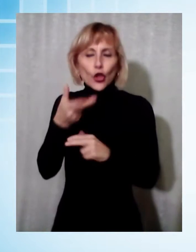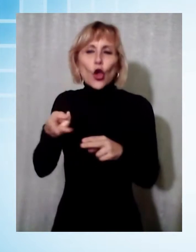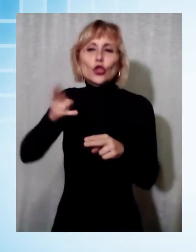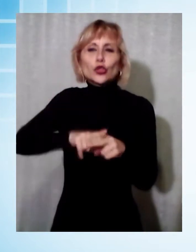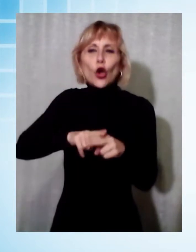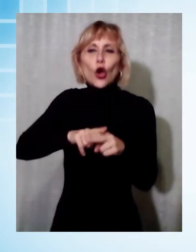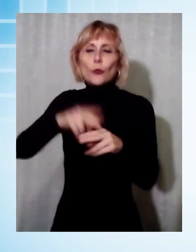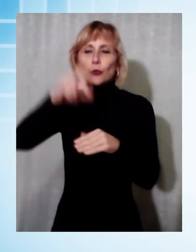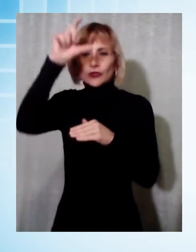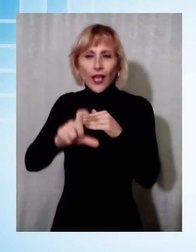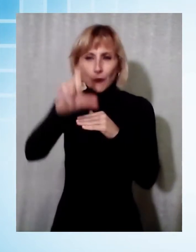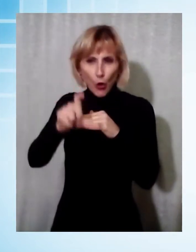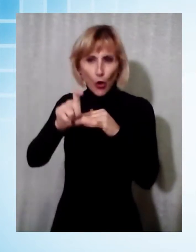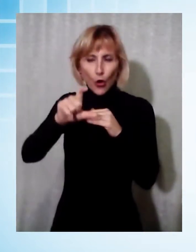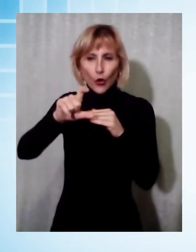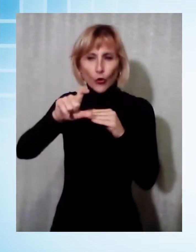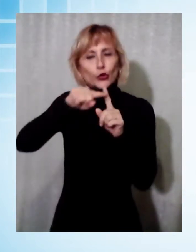dietro il Monte Forato.